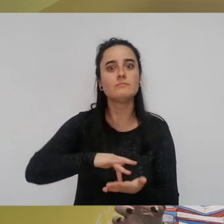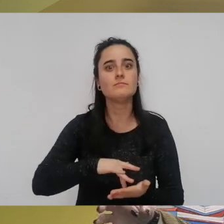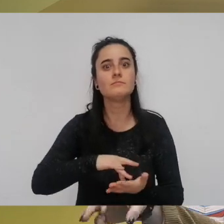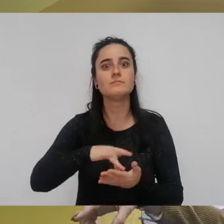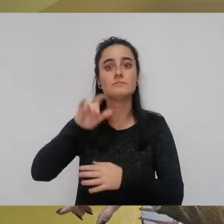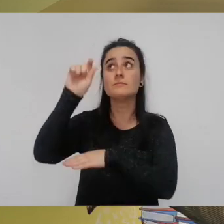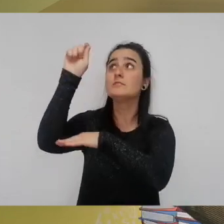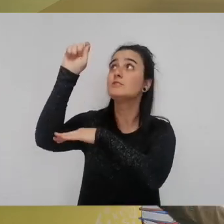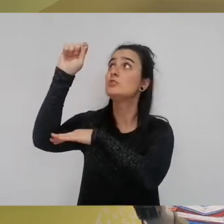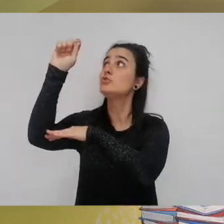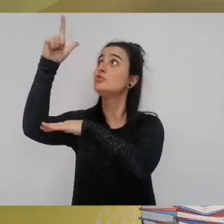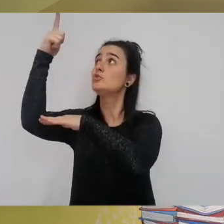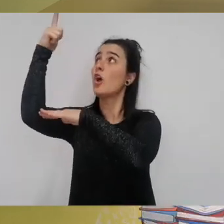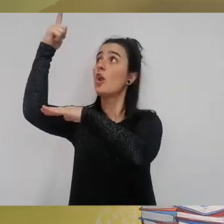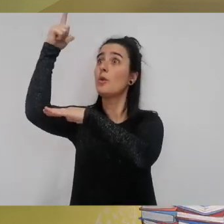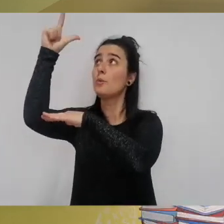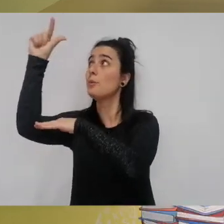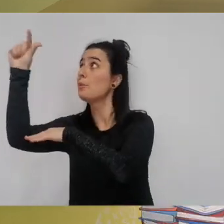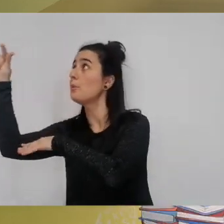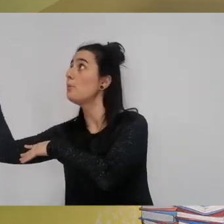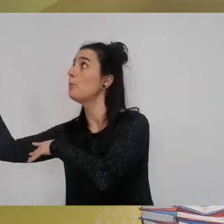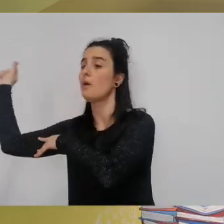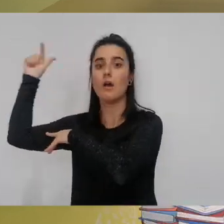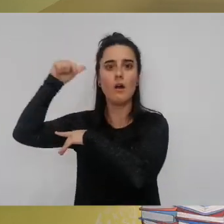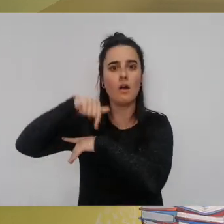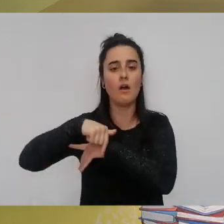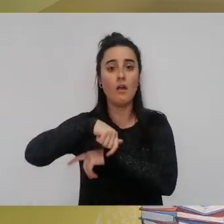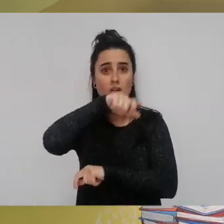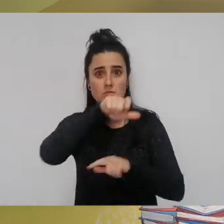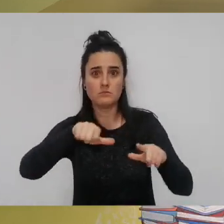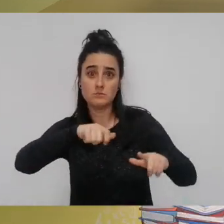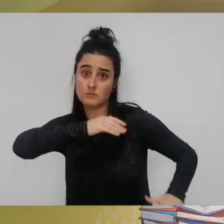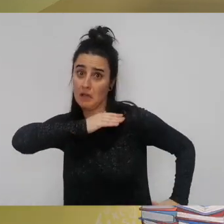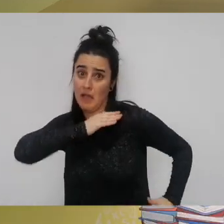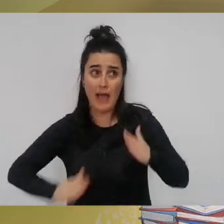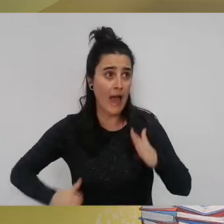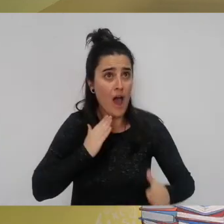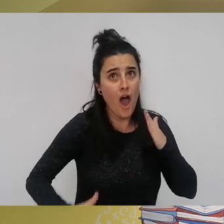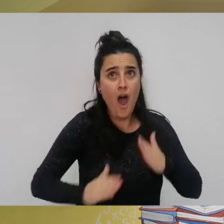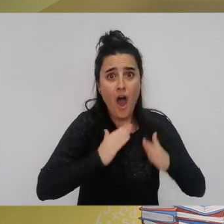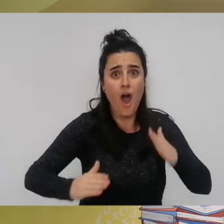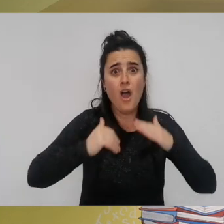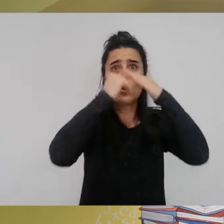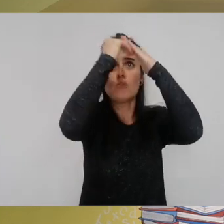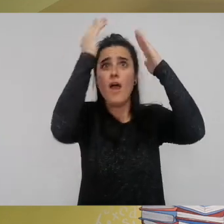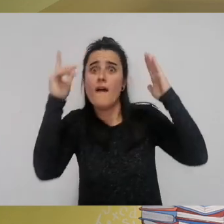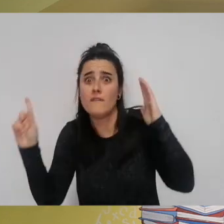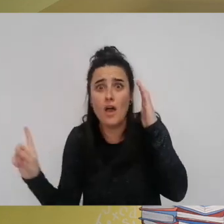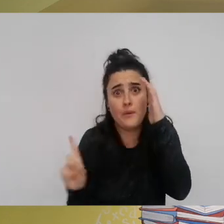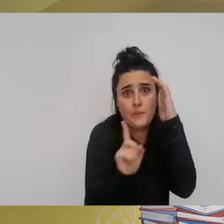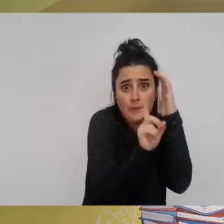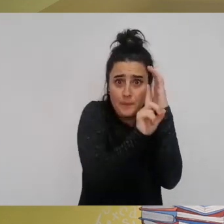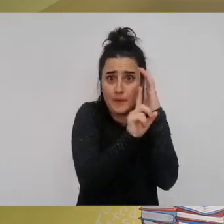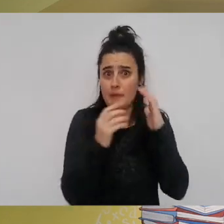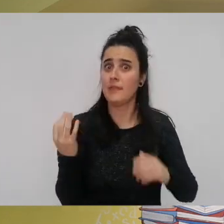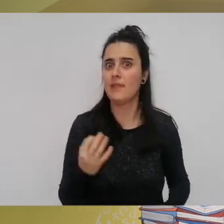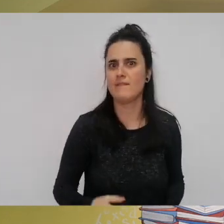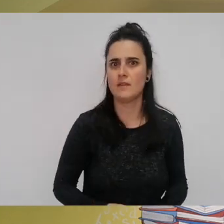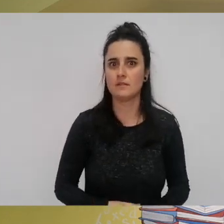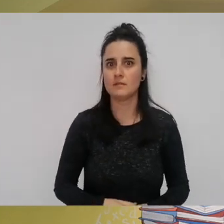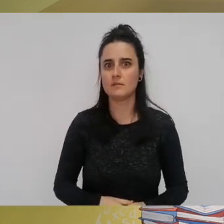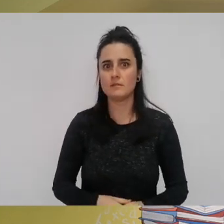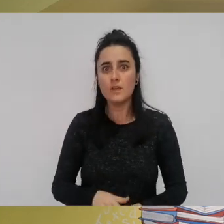Euskia mandrea joaten zenetik korrika batean kobazuloetara joan beharrizaten ziren